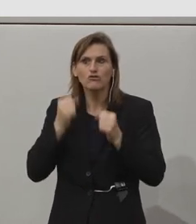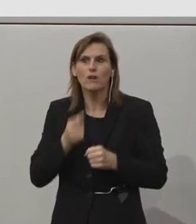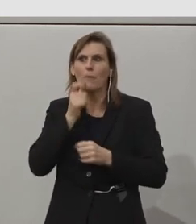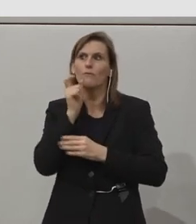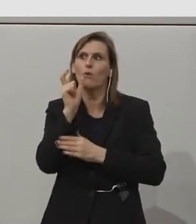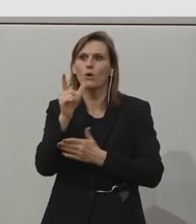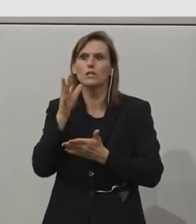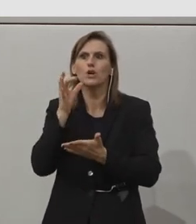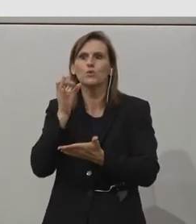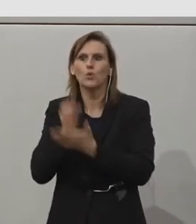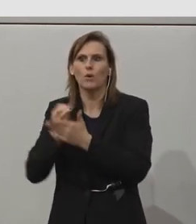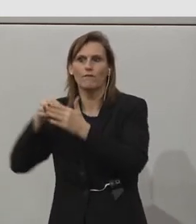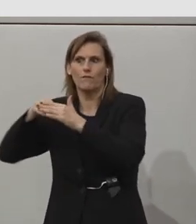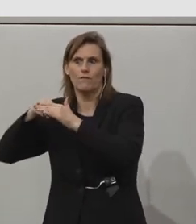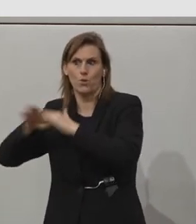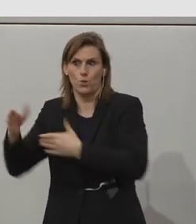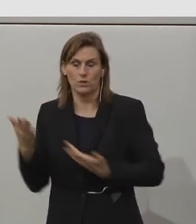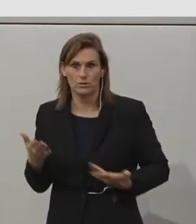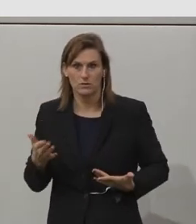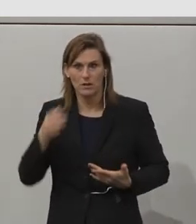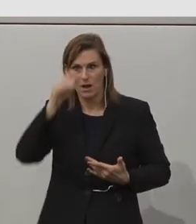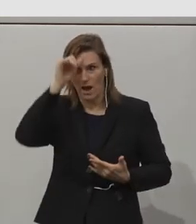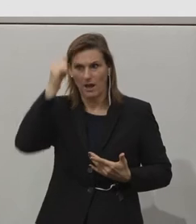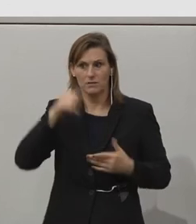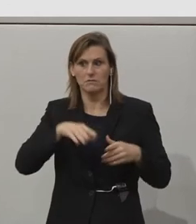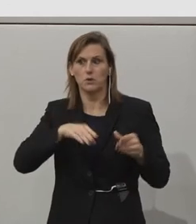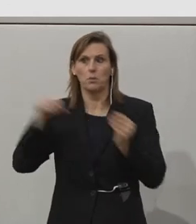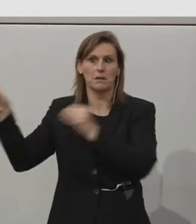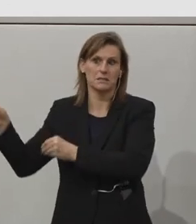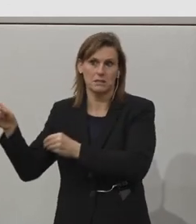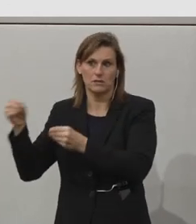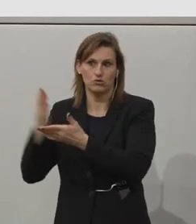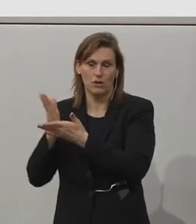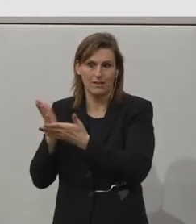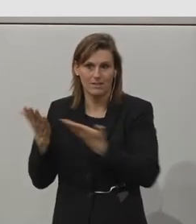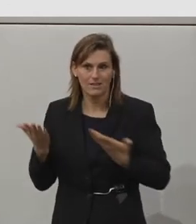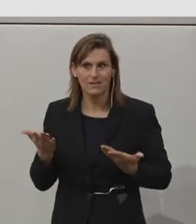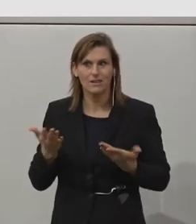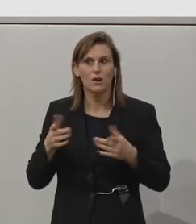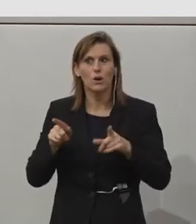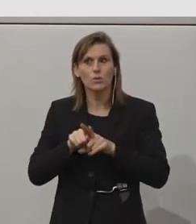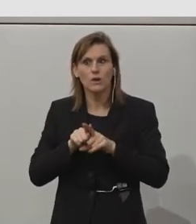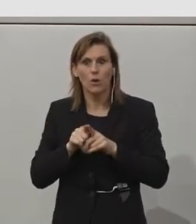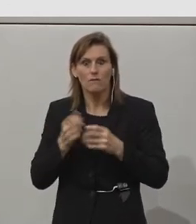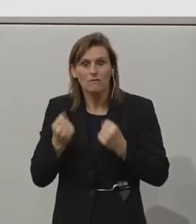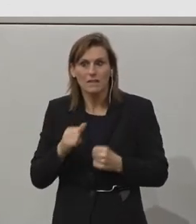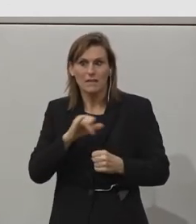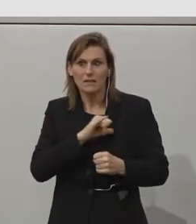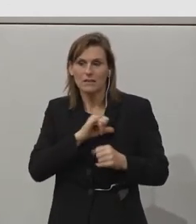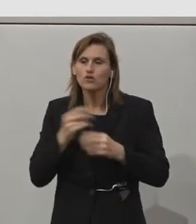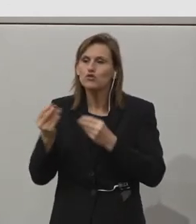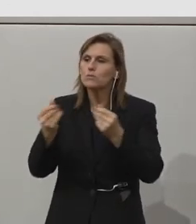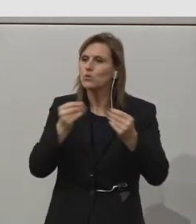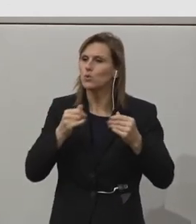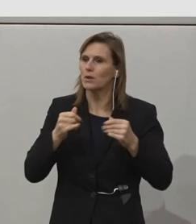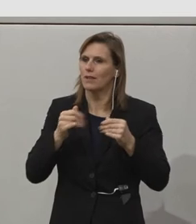werden kann, des Abwanderns aus den ländlichen Regionen. Und da ist, glaube ich, auch großes vitales Interesse. Und das spüren wir aber uns in der Region,